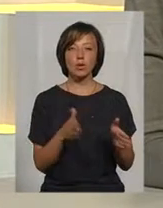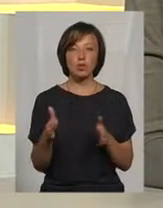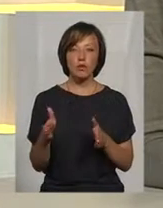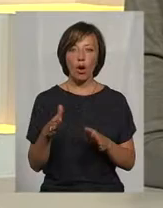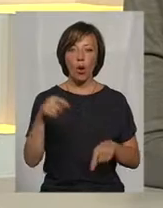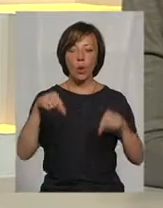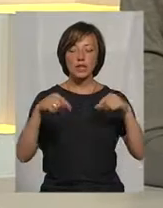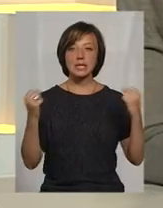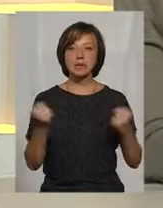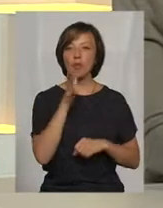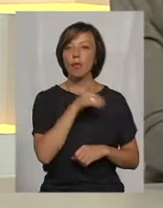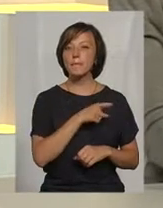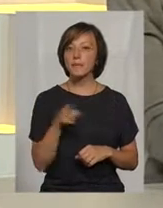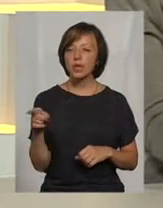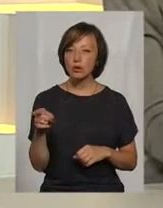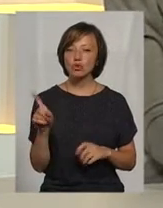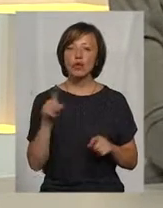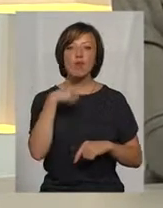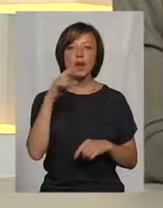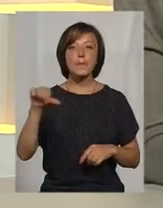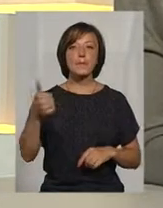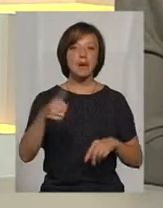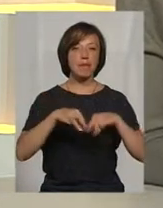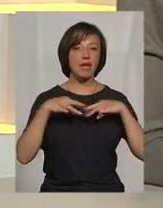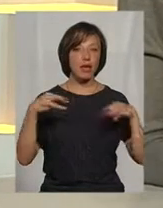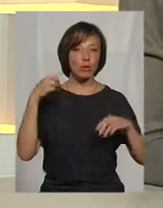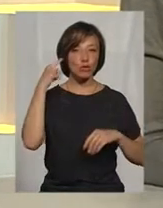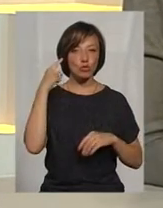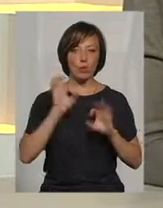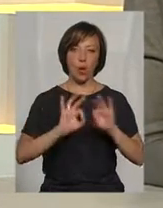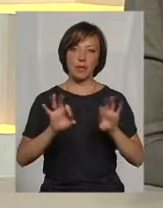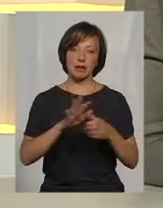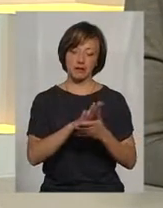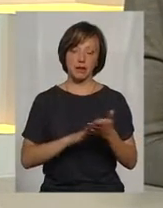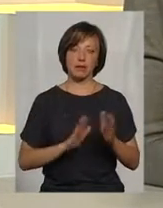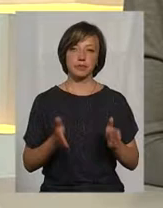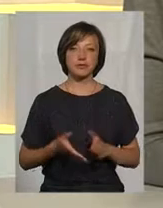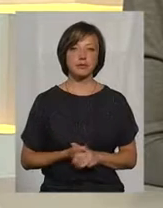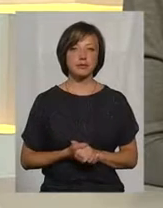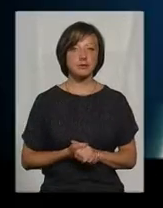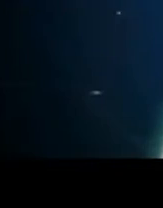до осінньо-замового періоду. Що говорив прем'єр, почуємо в коментарі і далі продовжимо.